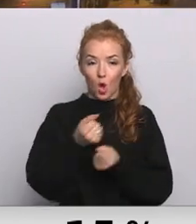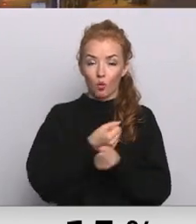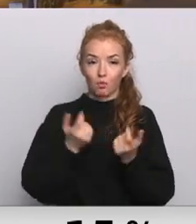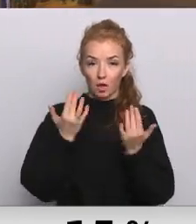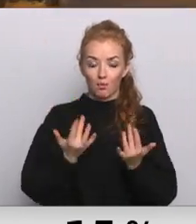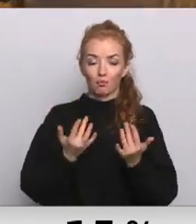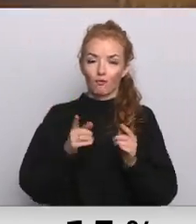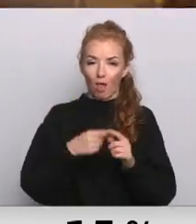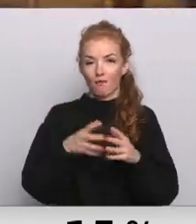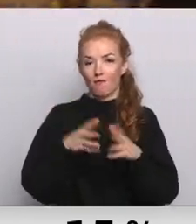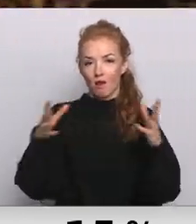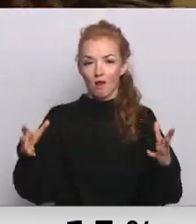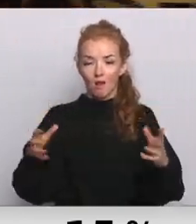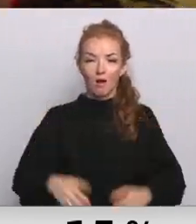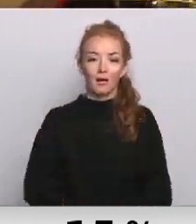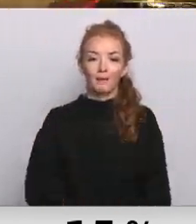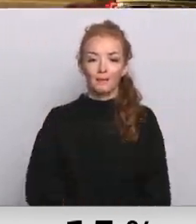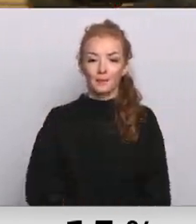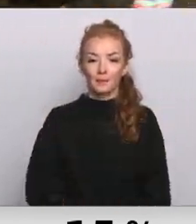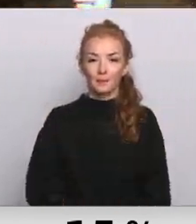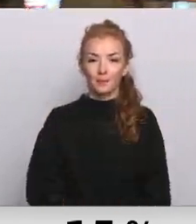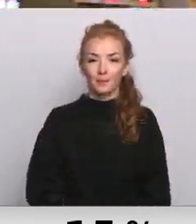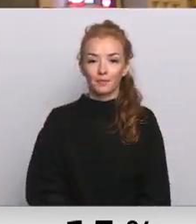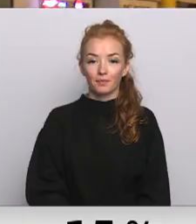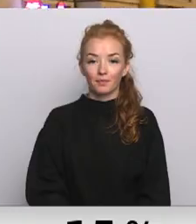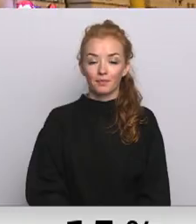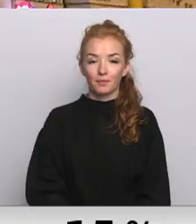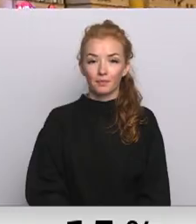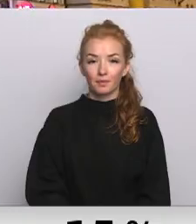nāksies papalšanāt. Dāvids Frenefalts, Latvijas televīzija.